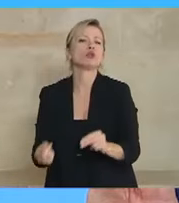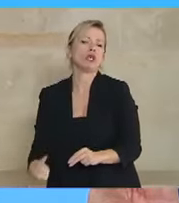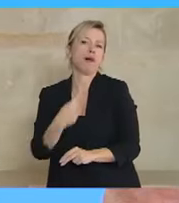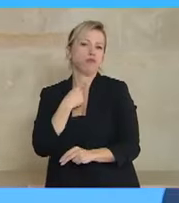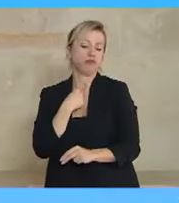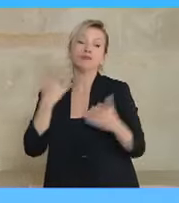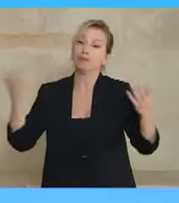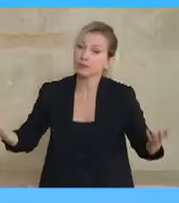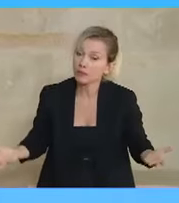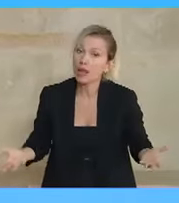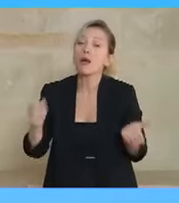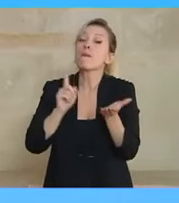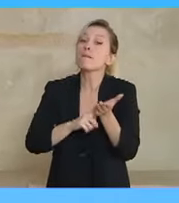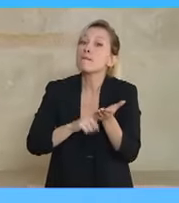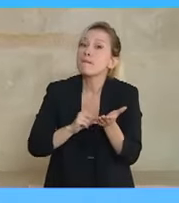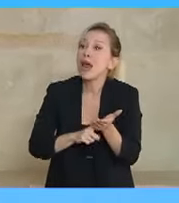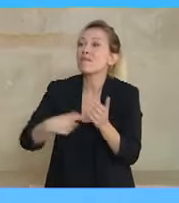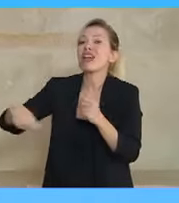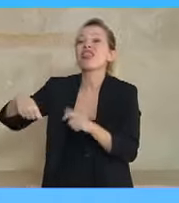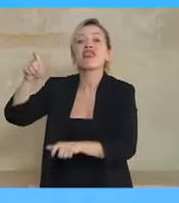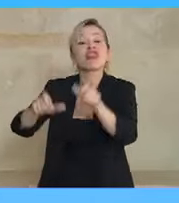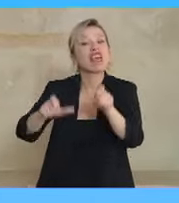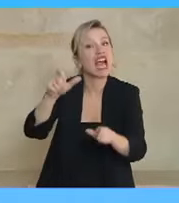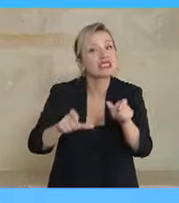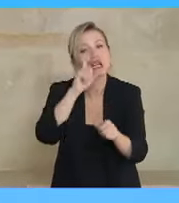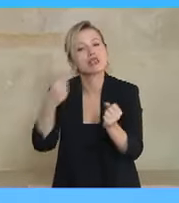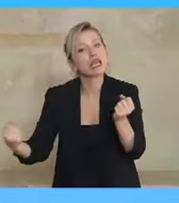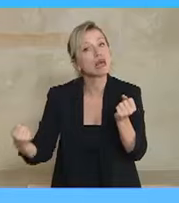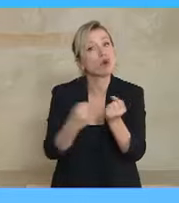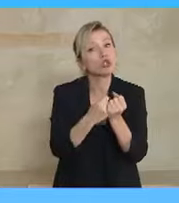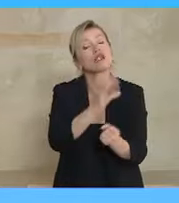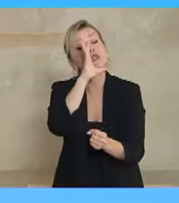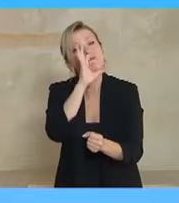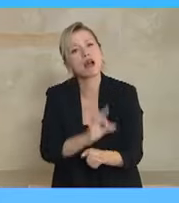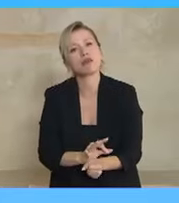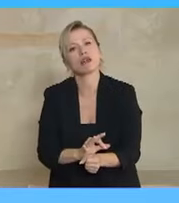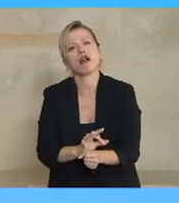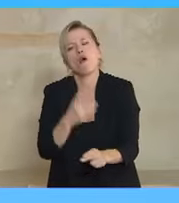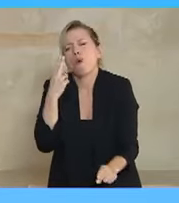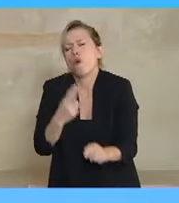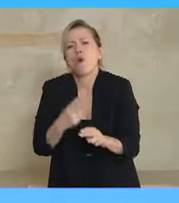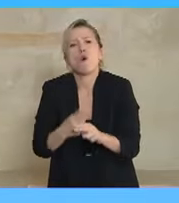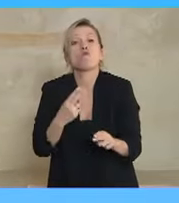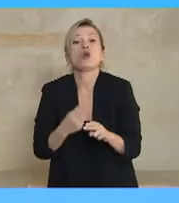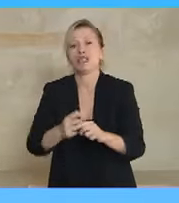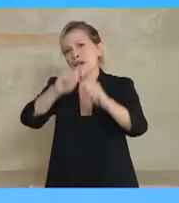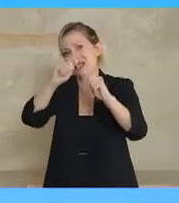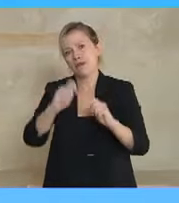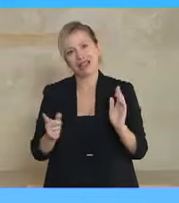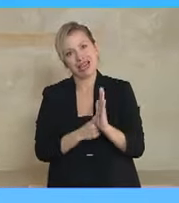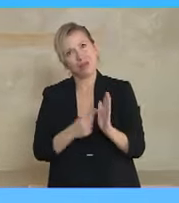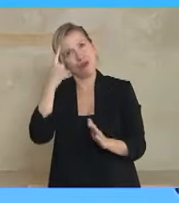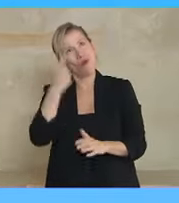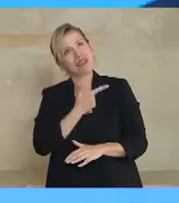υποστηρίξουν το έργο που νομίζει και ο Σύννης σε πρώτο βαθμό, είναι πάρα πολύ σημαντική μεταρρύθμιση. Δεν ήταν καθόλου εύκολη.